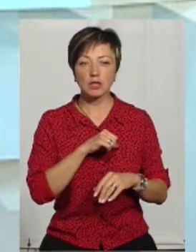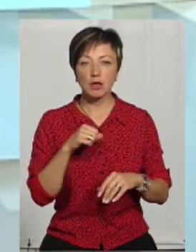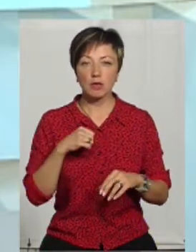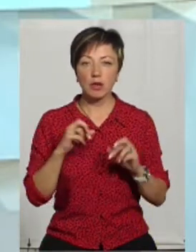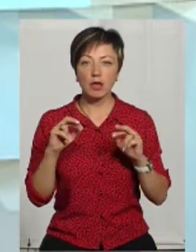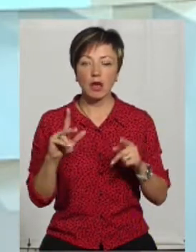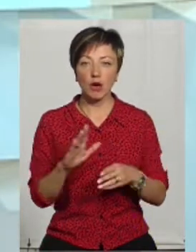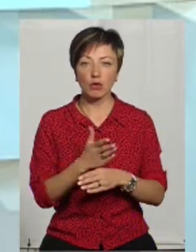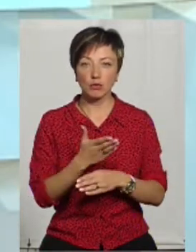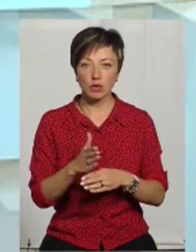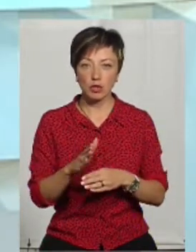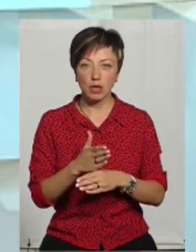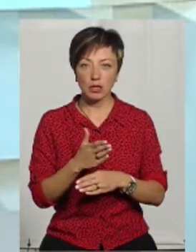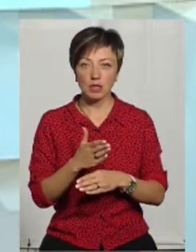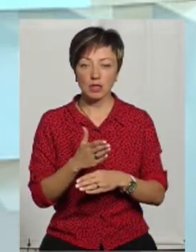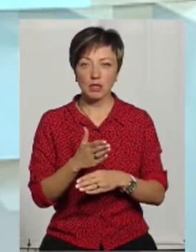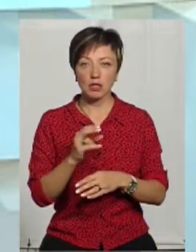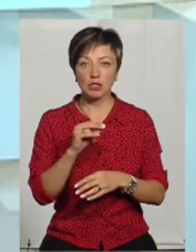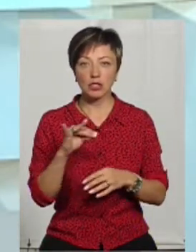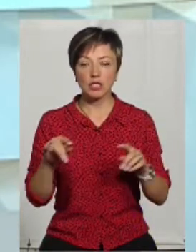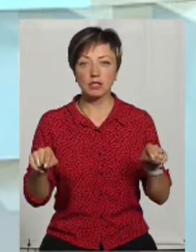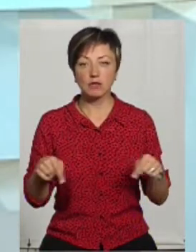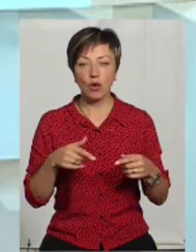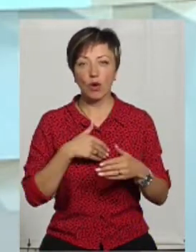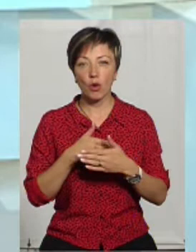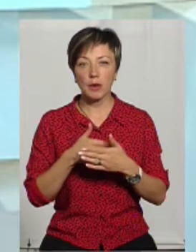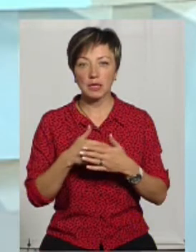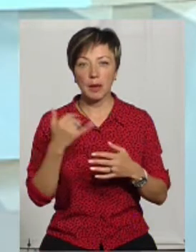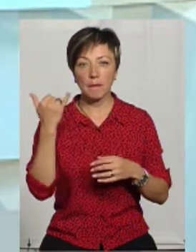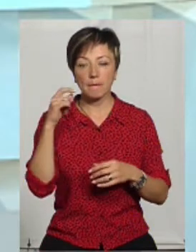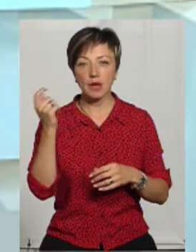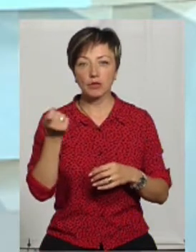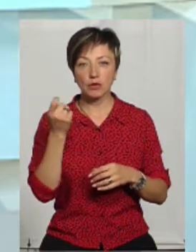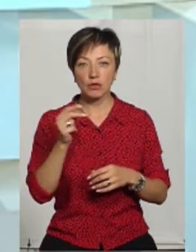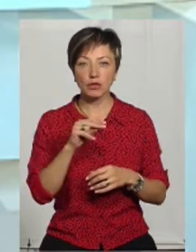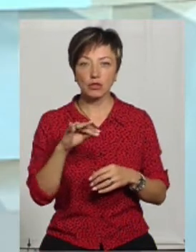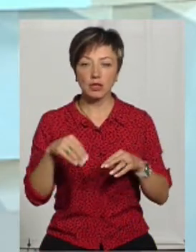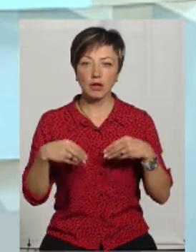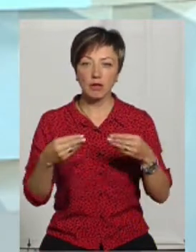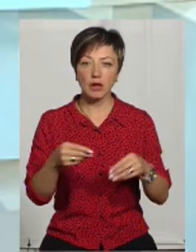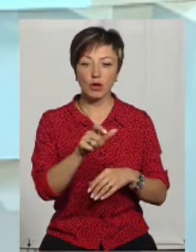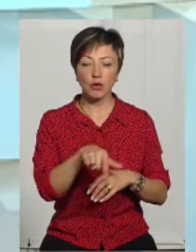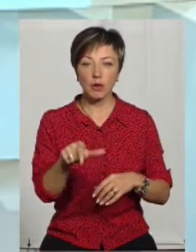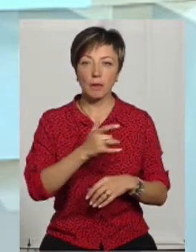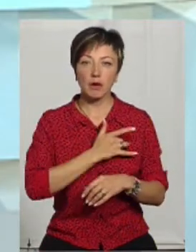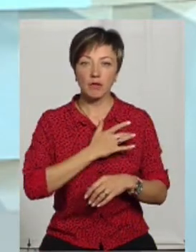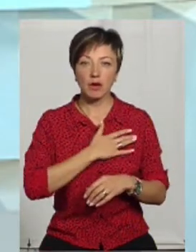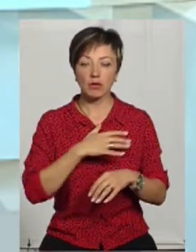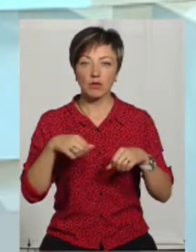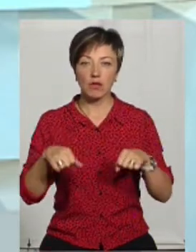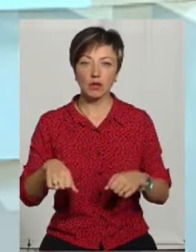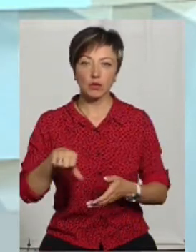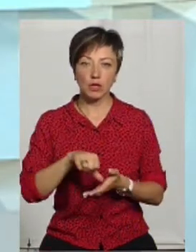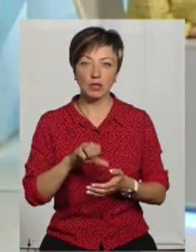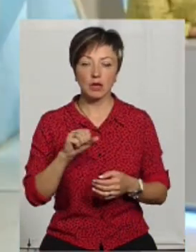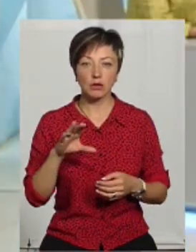ми ними розпоряджатися, чи створювати там громадські пасовища, чи давати громадянам приватну власність учасника